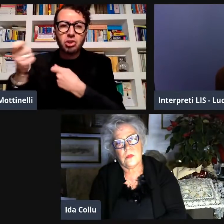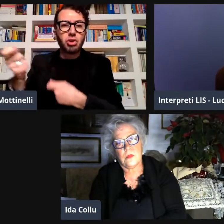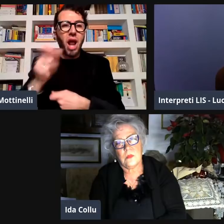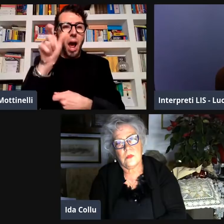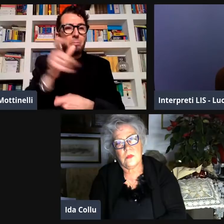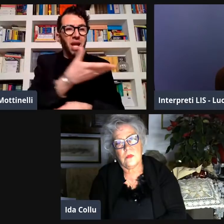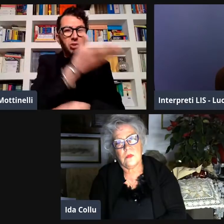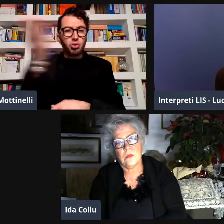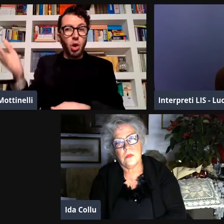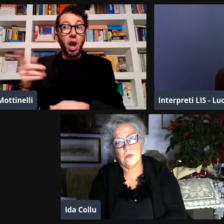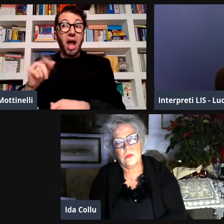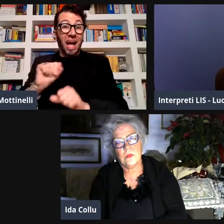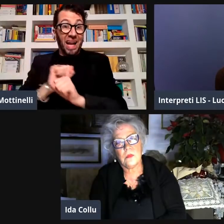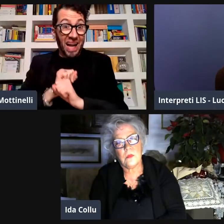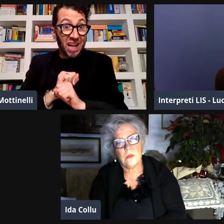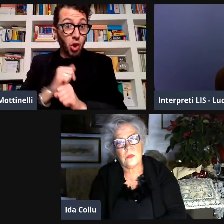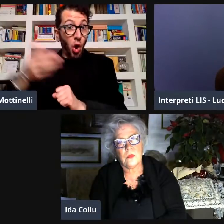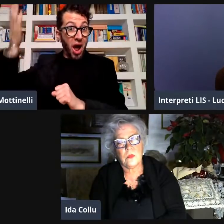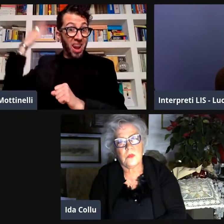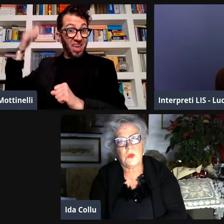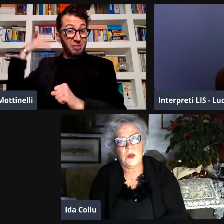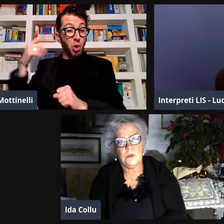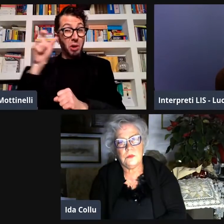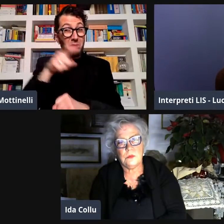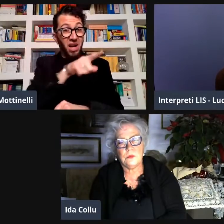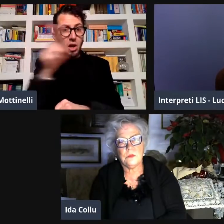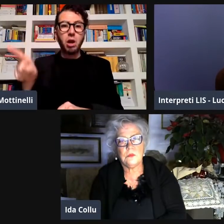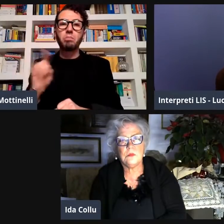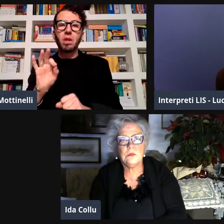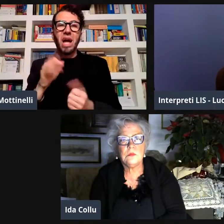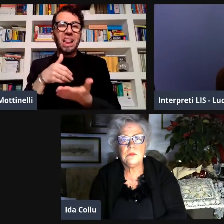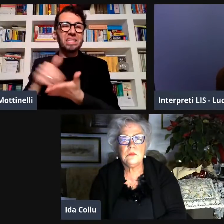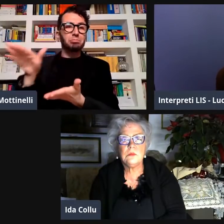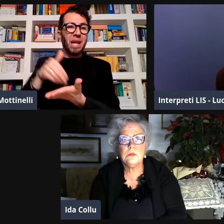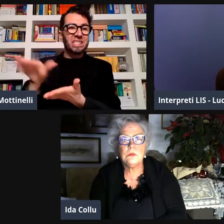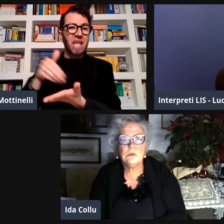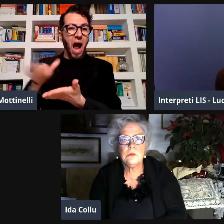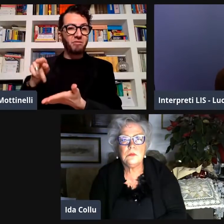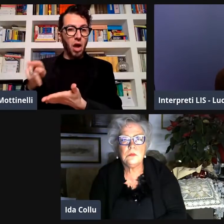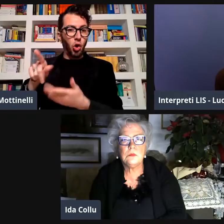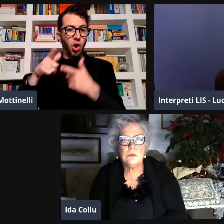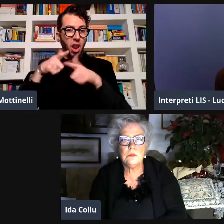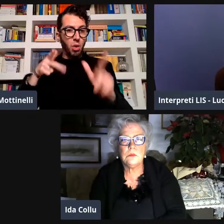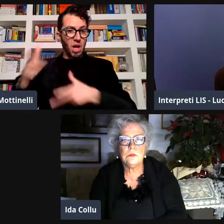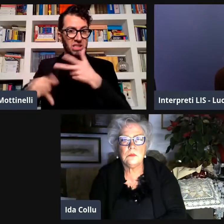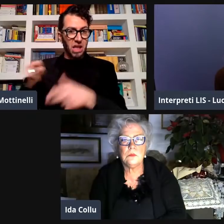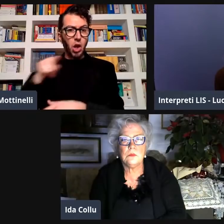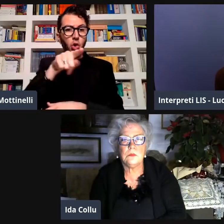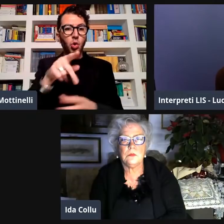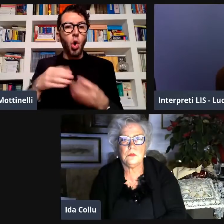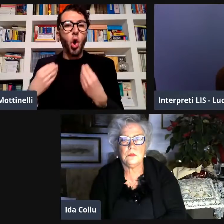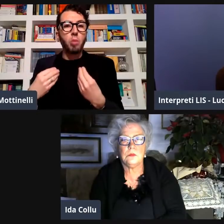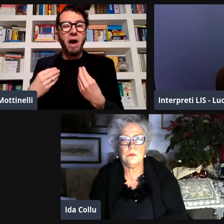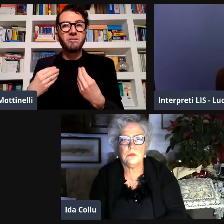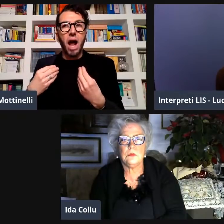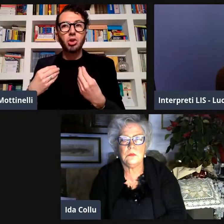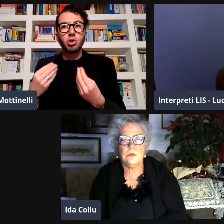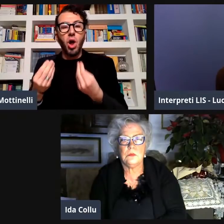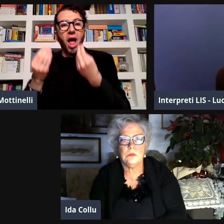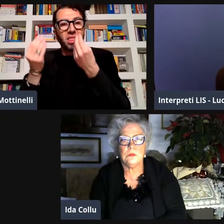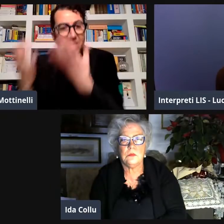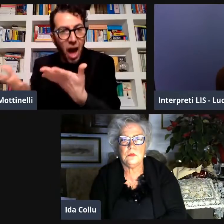puoi esserci riuscita a convincere così tante persone in così luoghi diversi perché io credo che all'epoca questo fosse stato